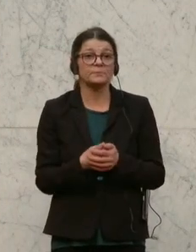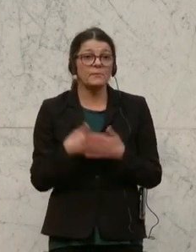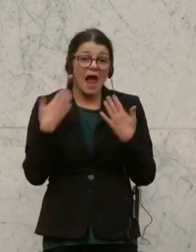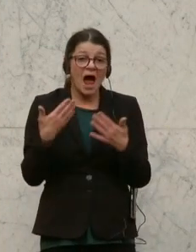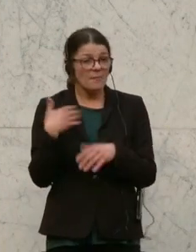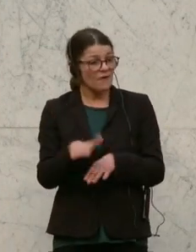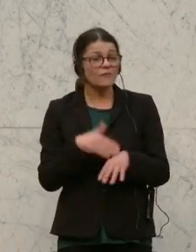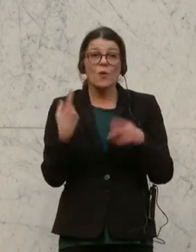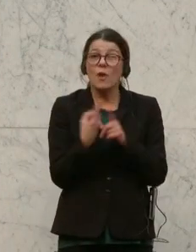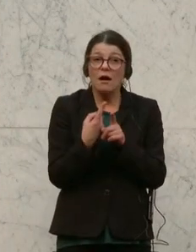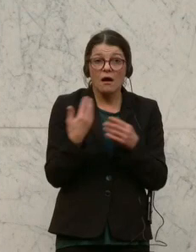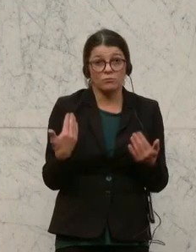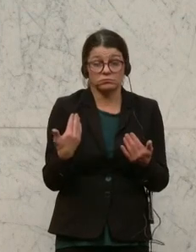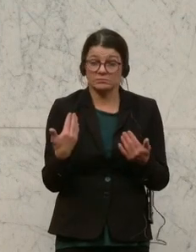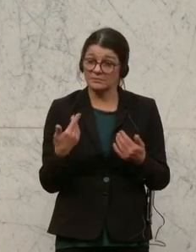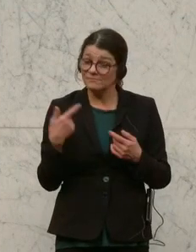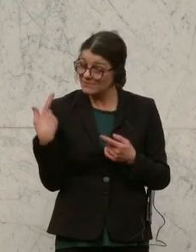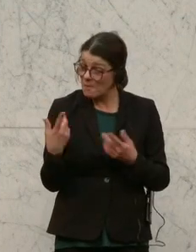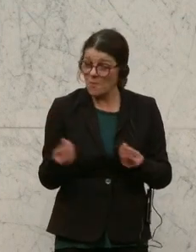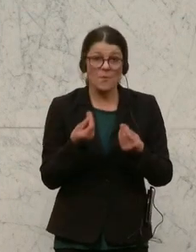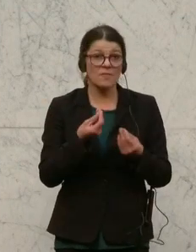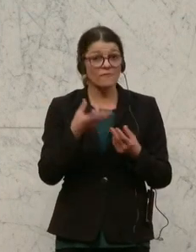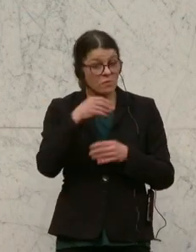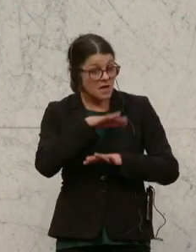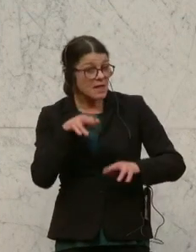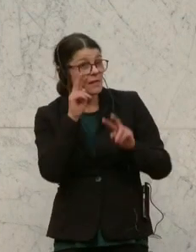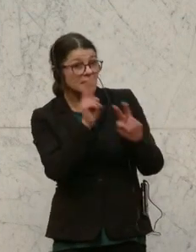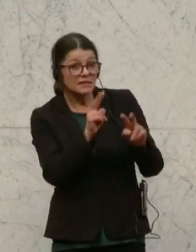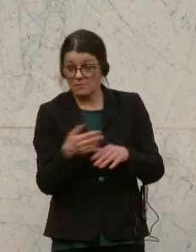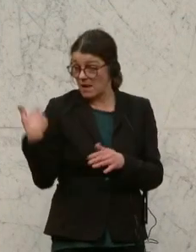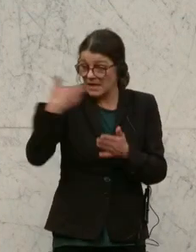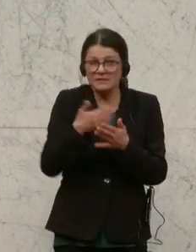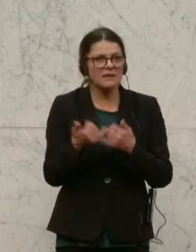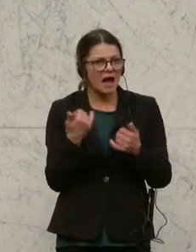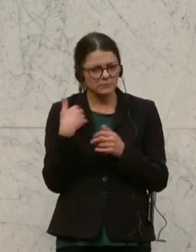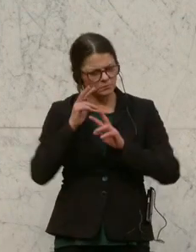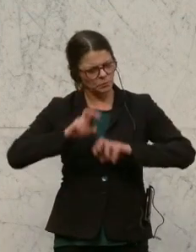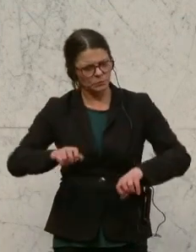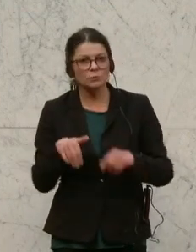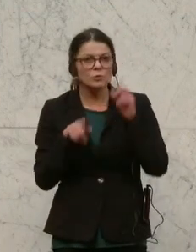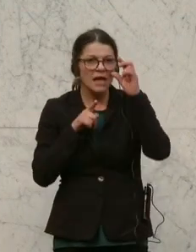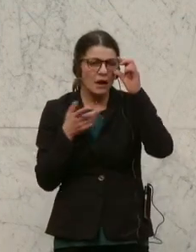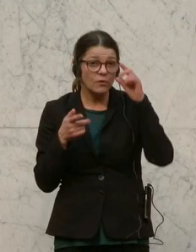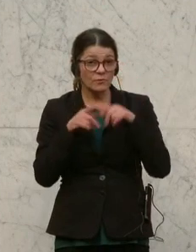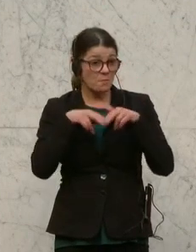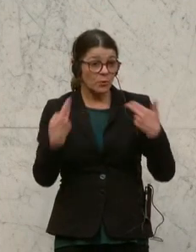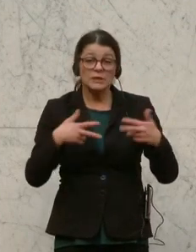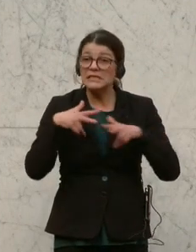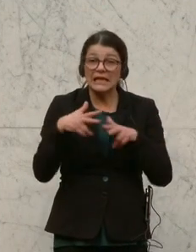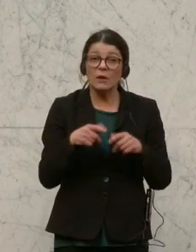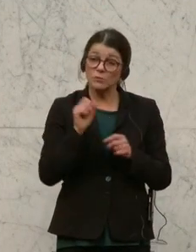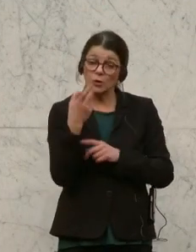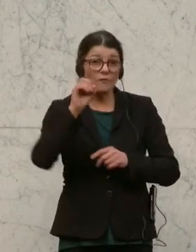man muss auch hier aus diesem Grund, aus der Kindersicht, die letzten Jahre aufarbeiten. Und die Bundesregierung, gerade